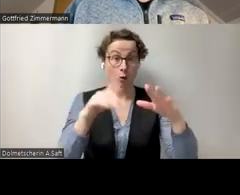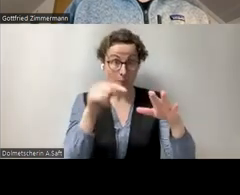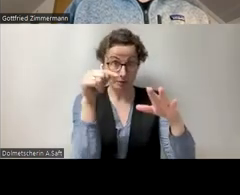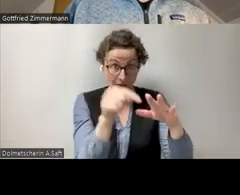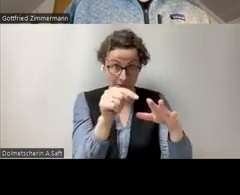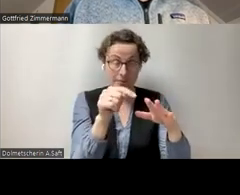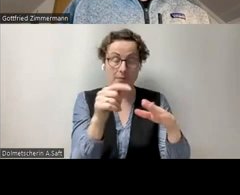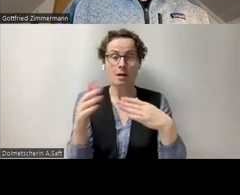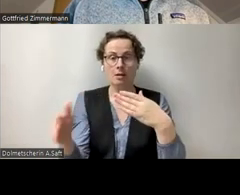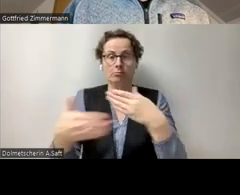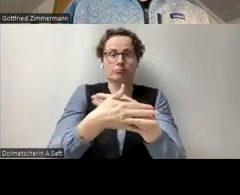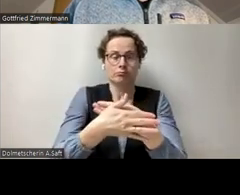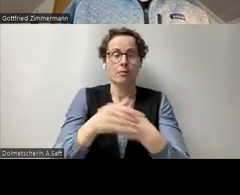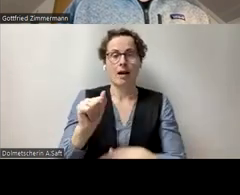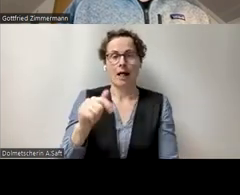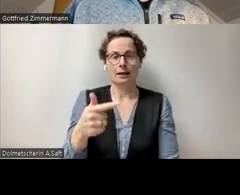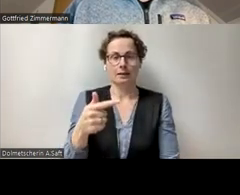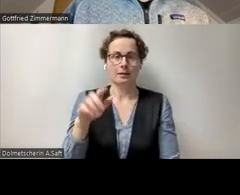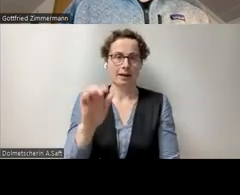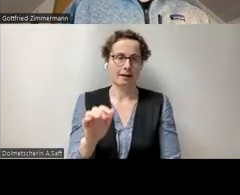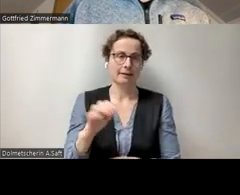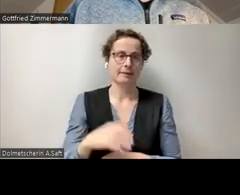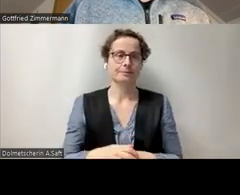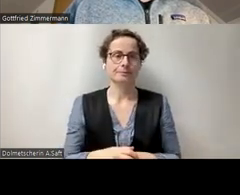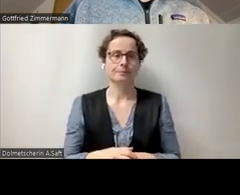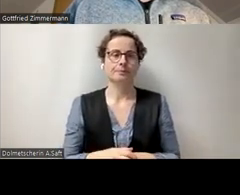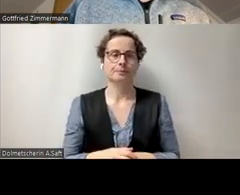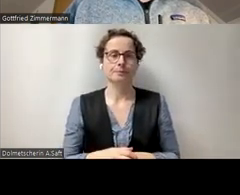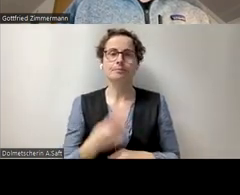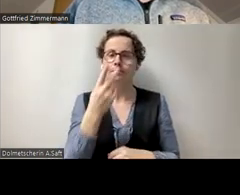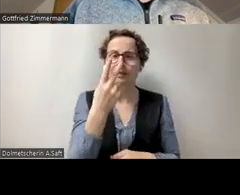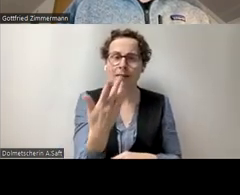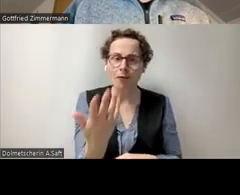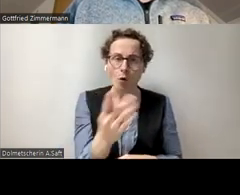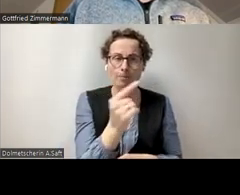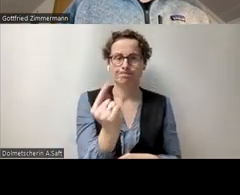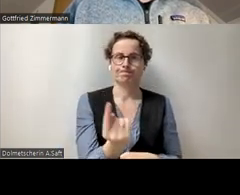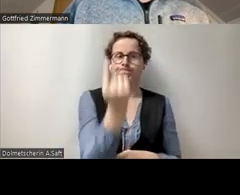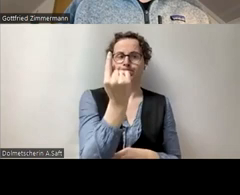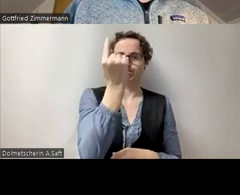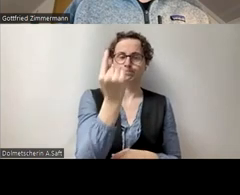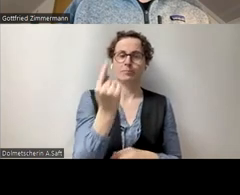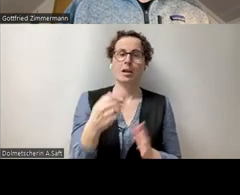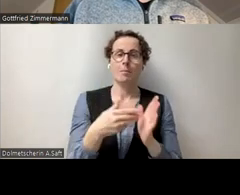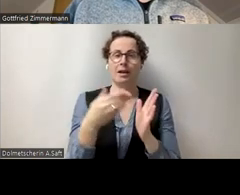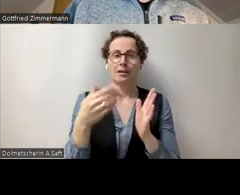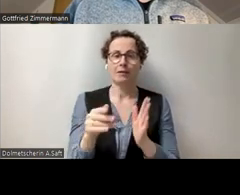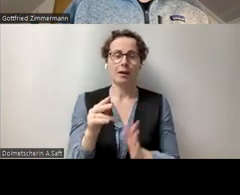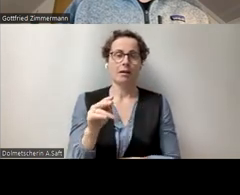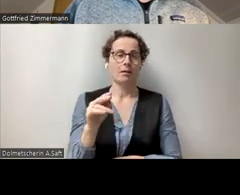hinterlegen. Das sehe ich, wenn ich auf Barrierefreiheit Alternativtext gehe.